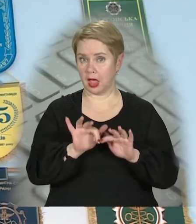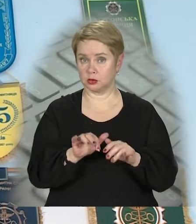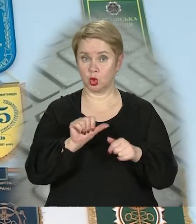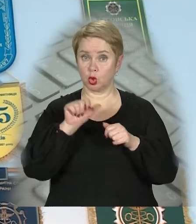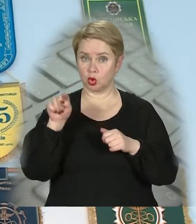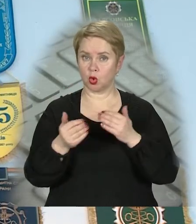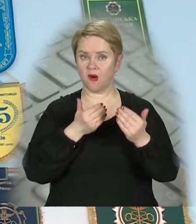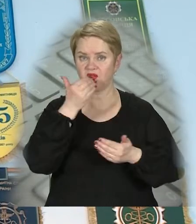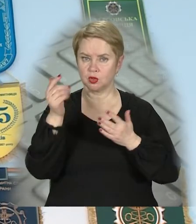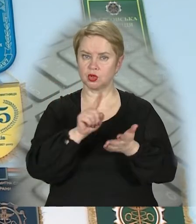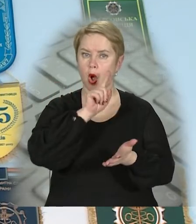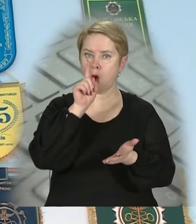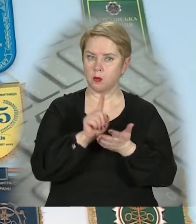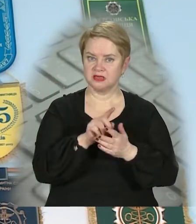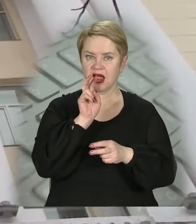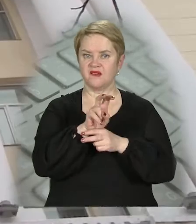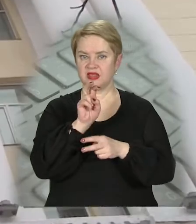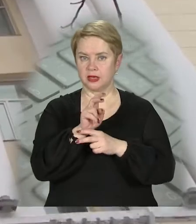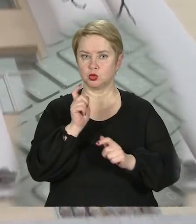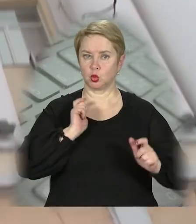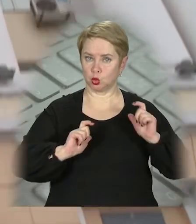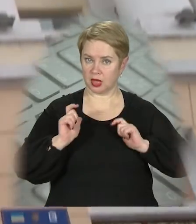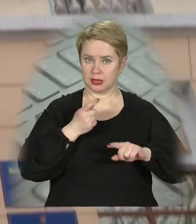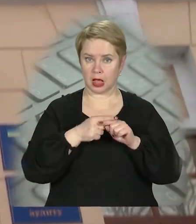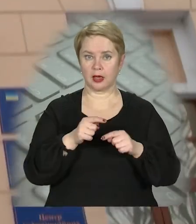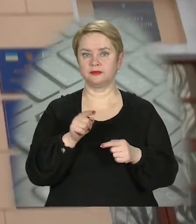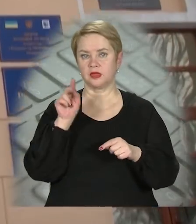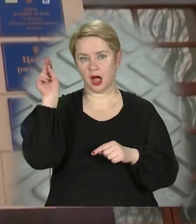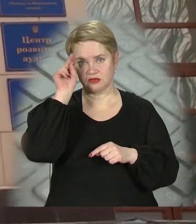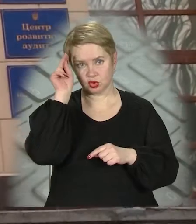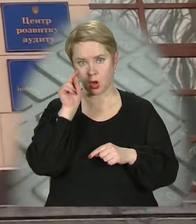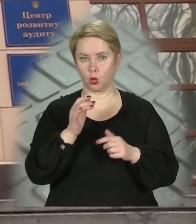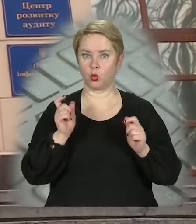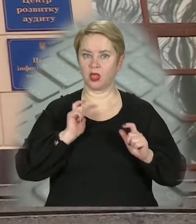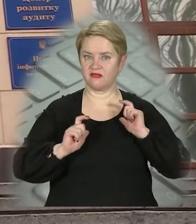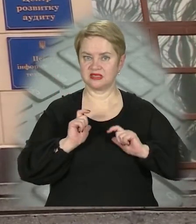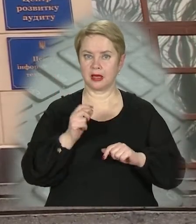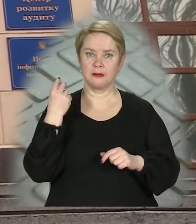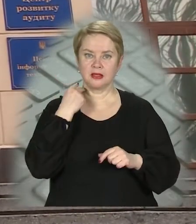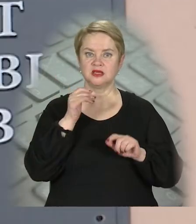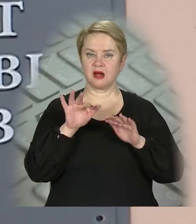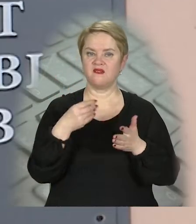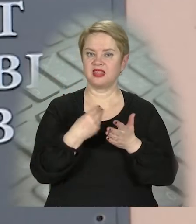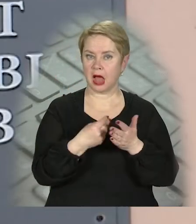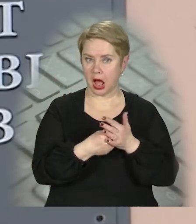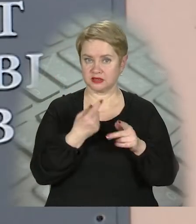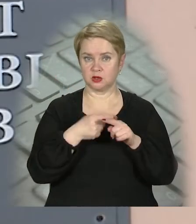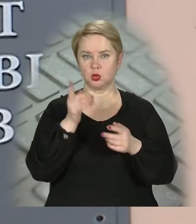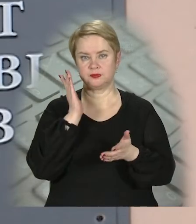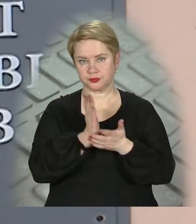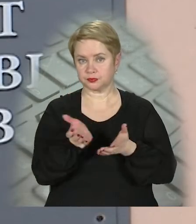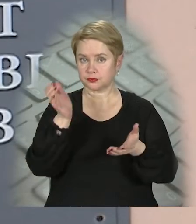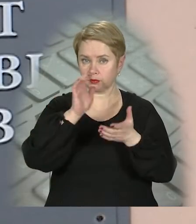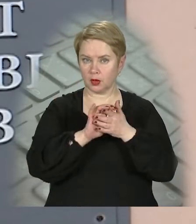Крім того, виставка обов'язкова для відвідування студентів, які безпосередньо навчаються в університеті митної справи та фінансів. Тут їх